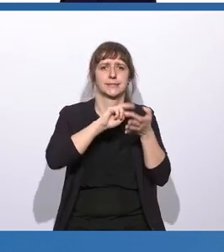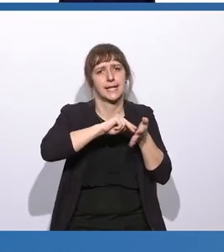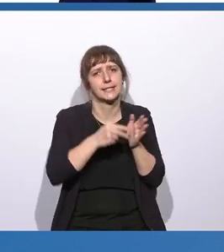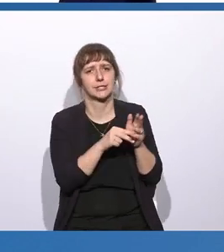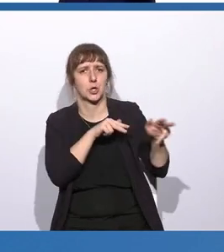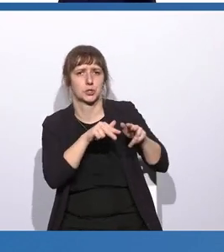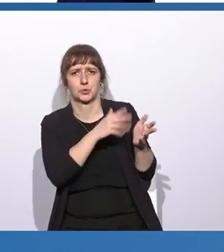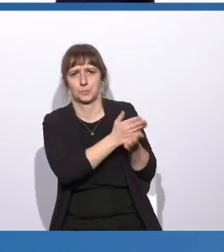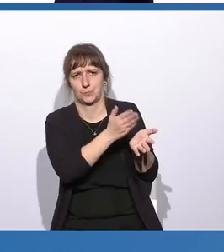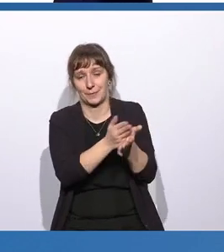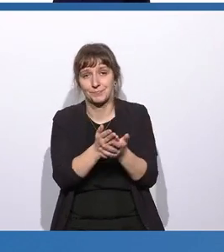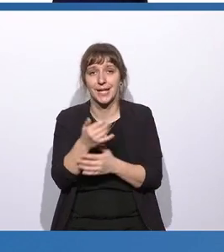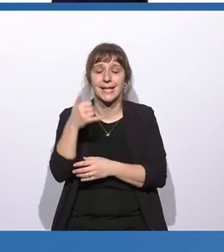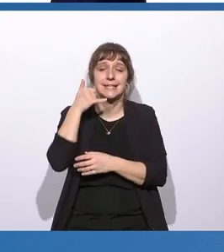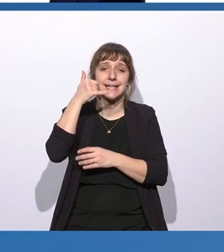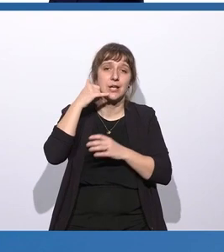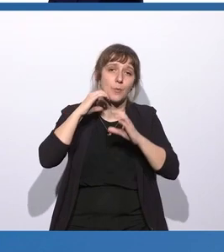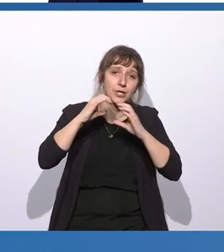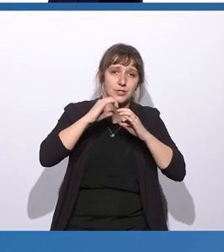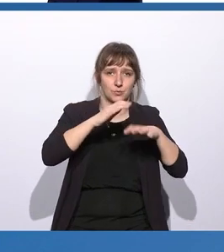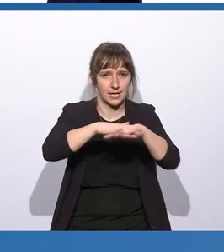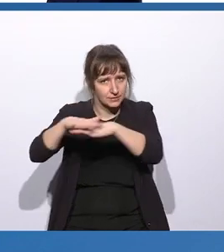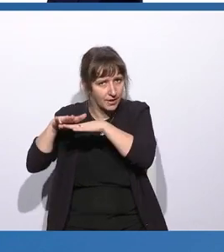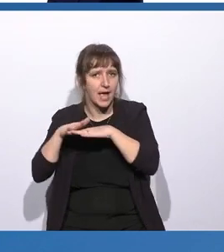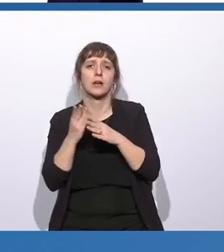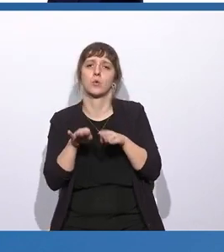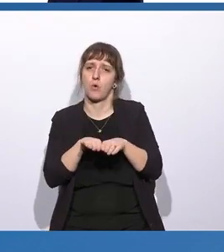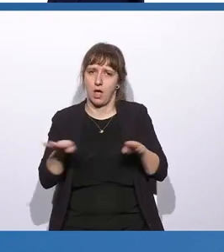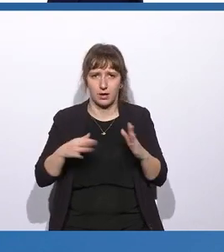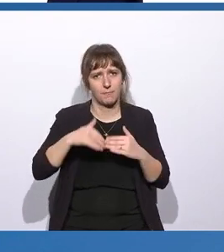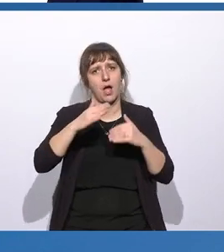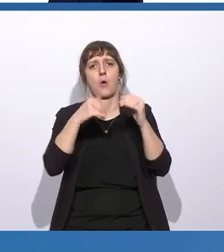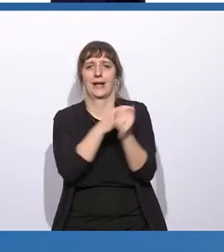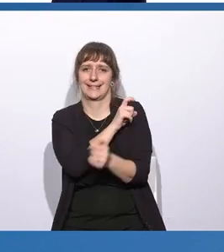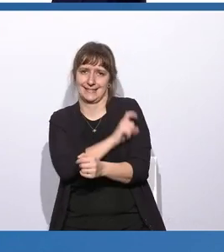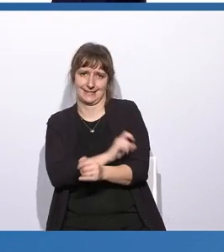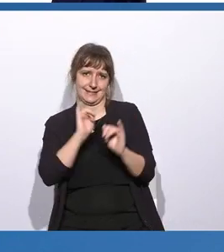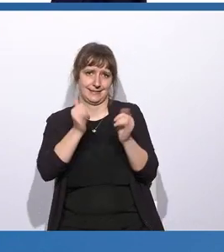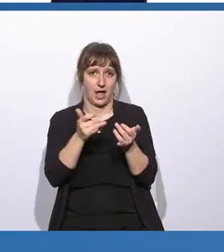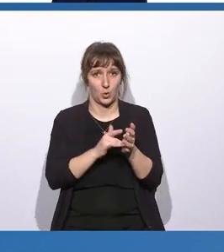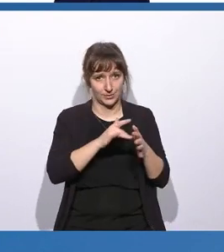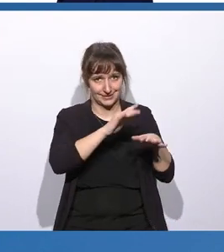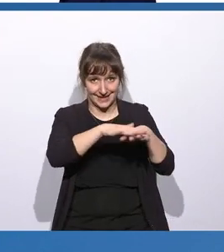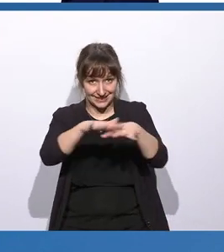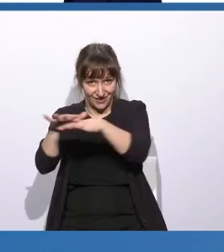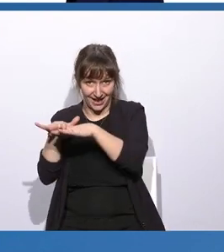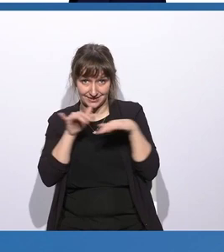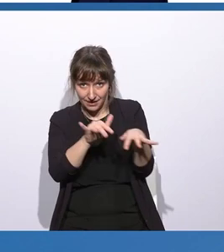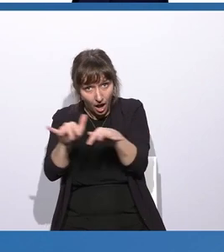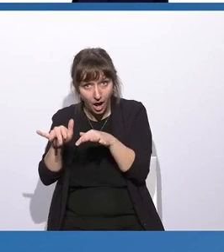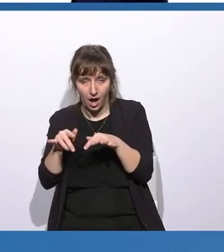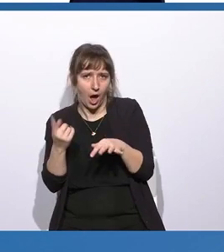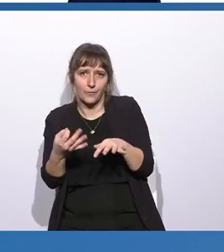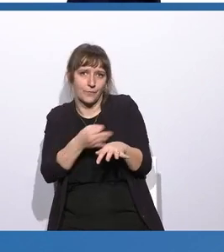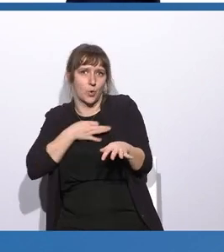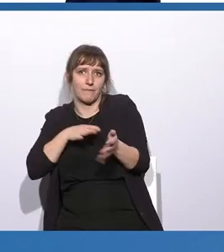Die Telekommunikationsnetze sind von Grund auf sehr resilient aufgebaut, denn die Verfügbarkeit dieser Netze spielt für uns alle, auch als Verbraucherinnen